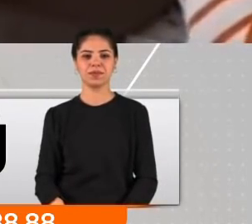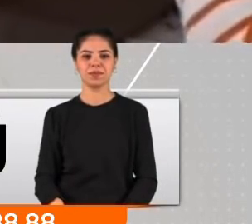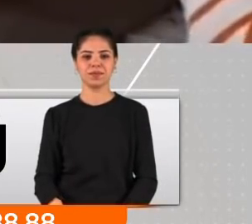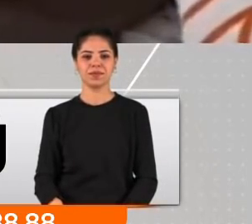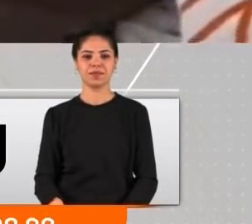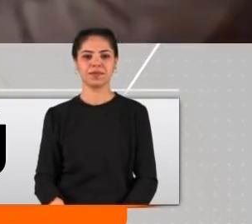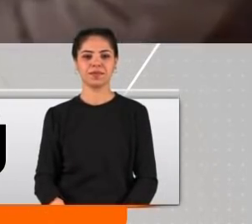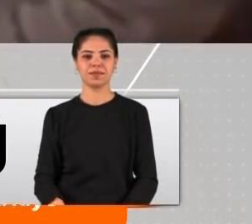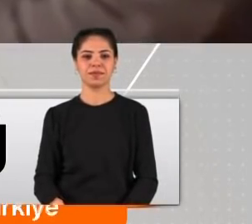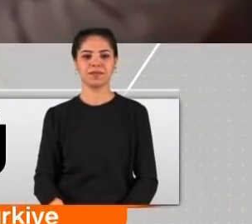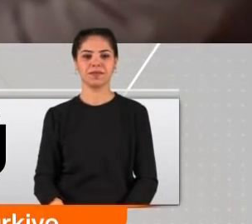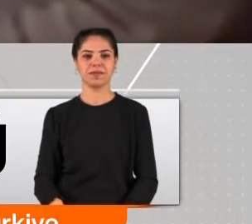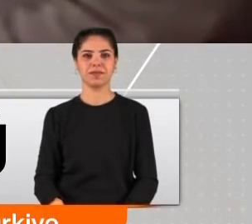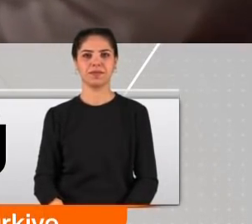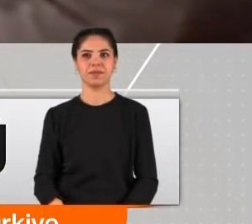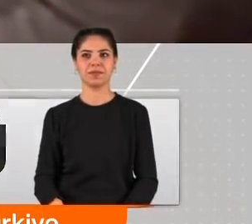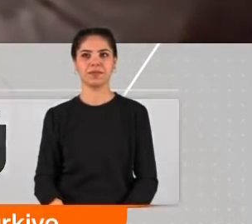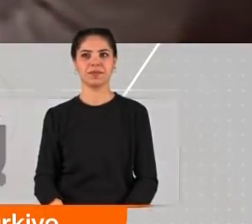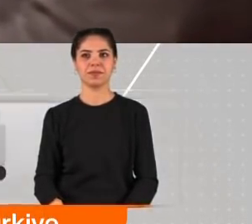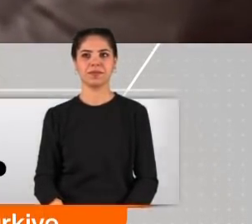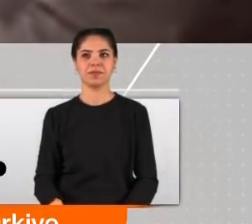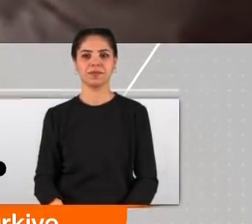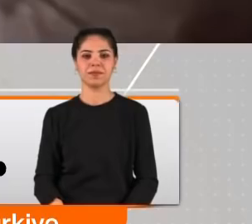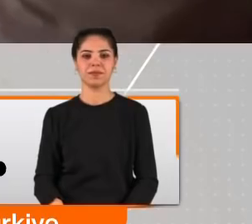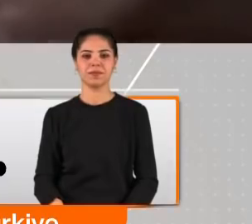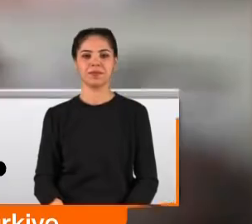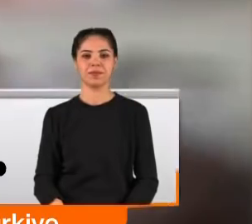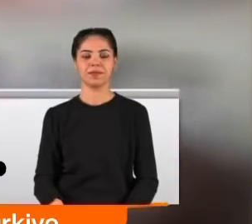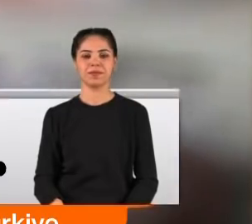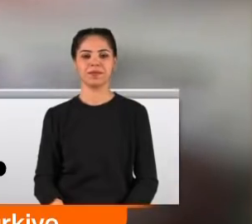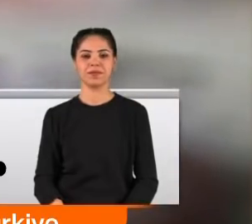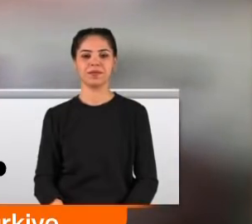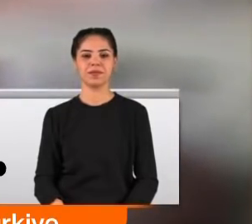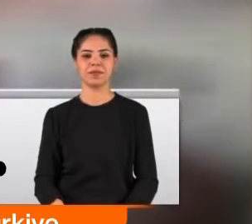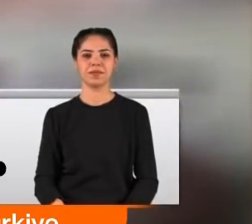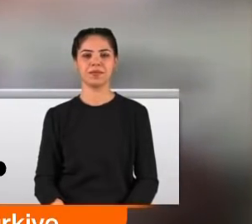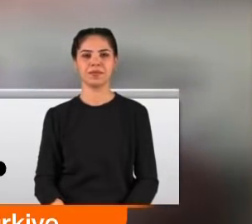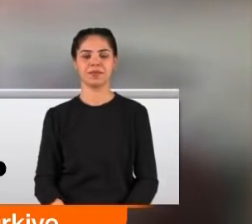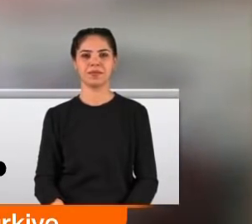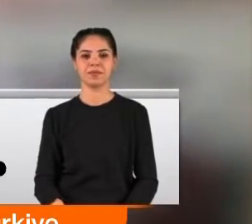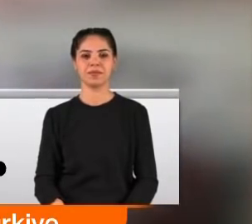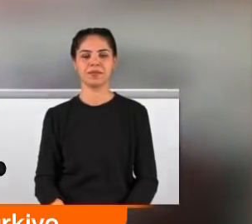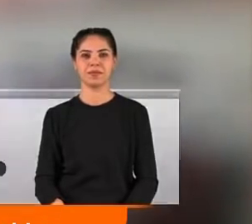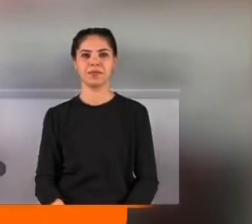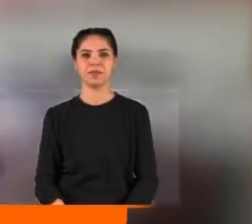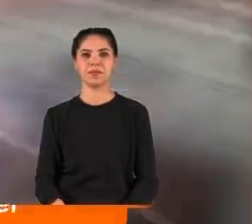siyetliymişsin. Hanım'ı siyitten aldım biliyorsun değil mi? Biliyorum oğlum. Rabbim şifalar versin sana.